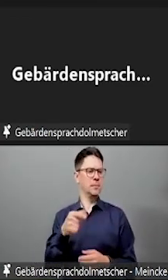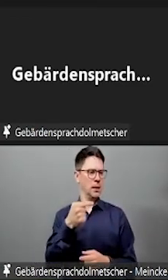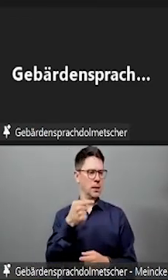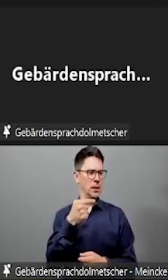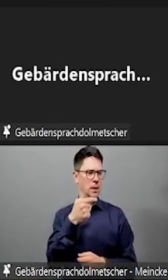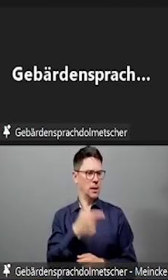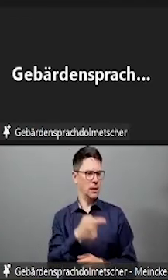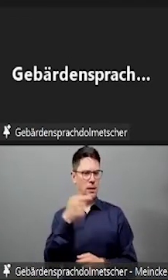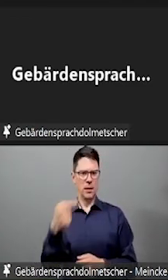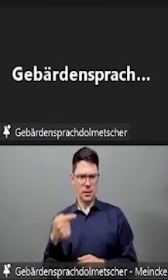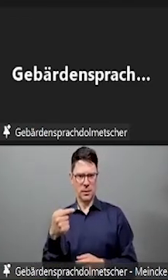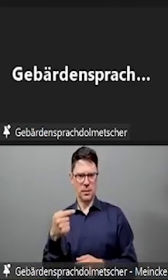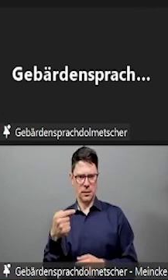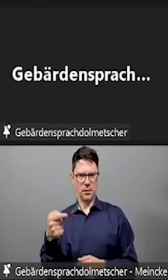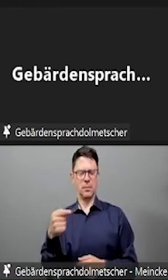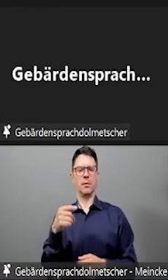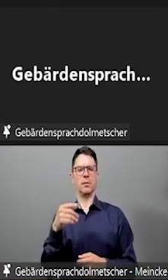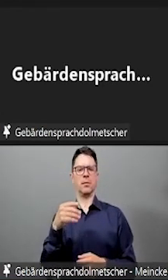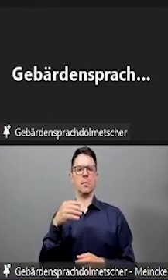stellen.